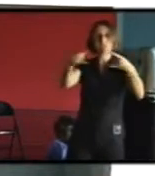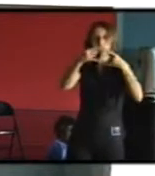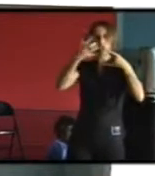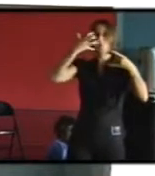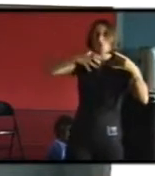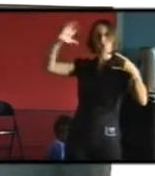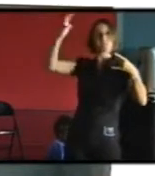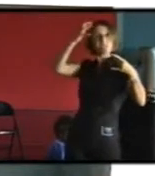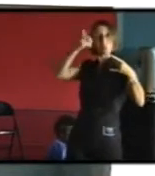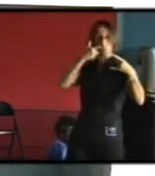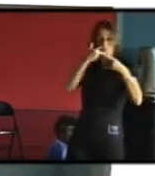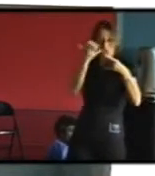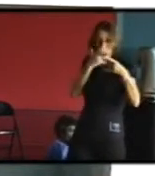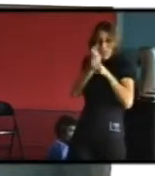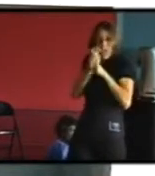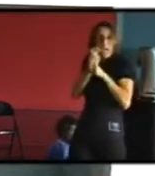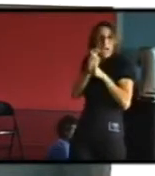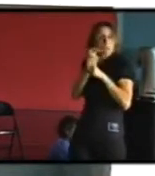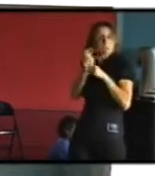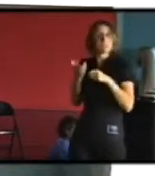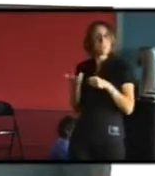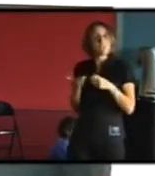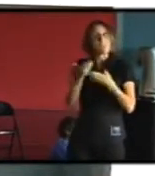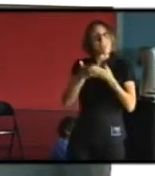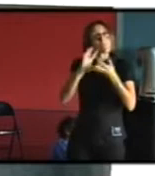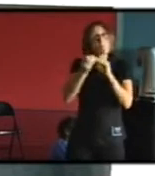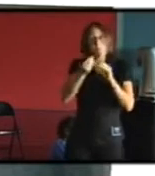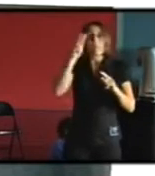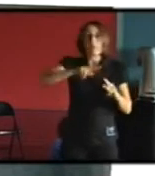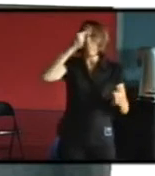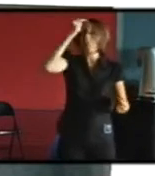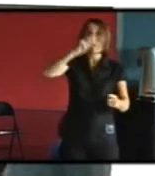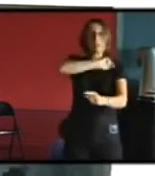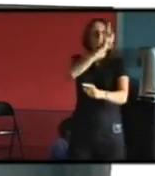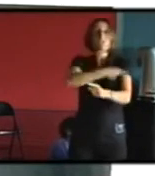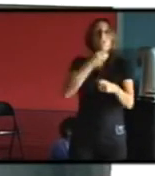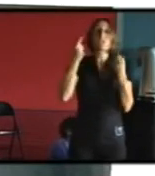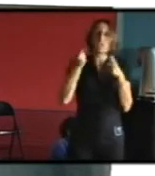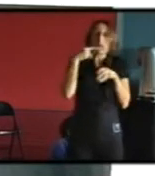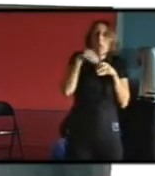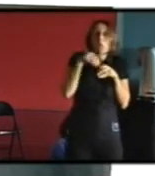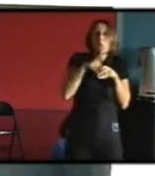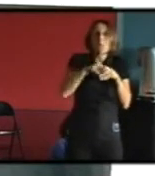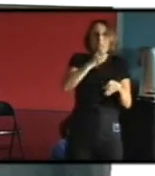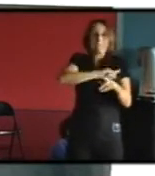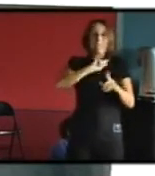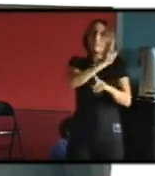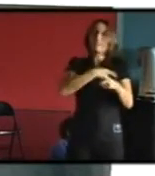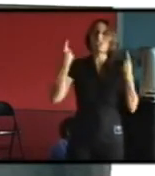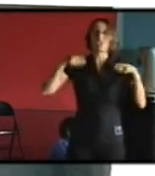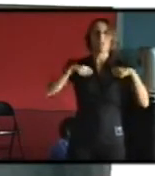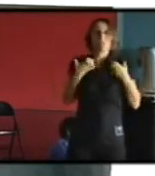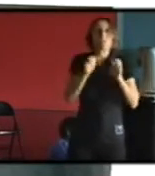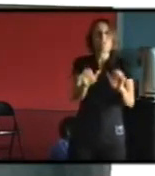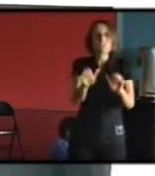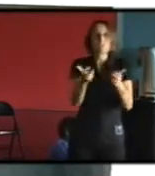l'isolation c'est un problème d'énergie dans l'ensemble de l'année c'est à dire qu'il faut faire des économies d'énergie l'hiver en chauffage mais pas mettre des